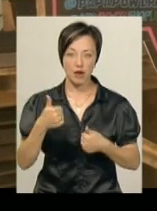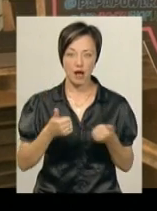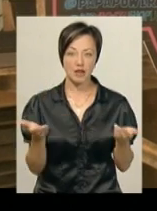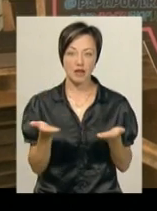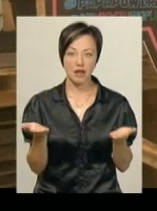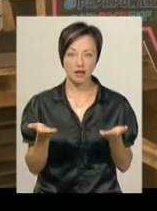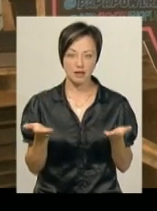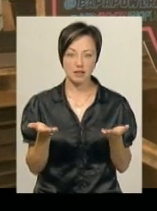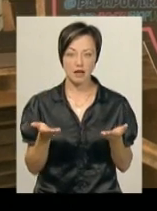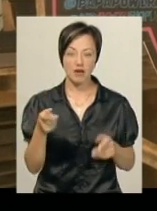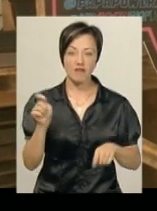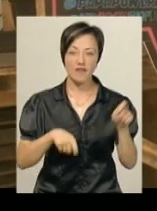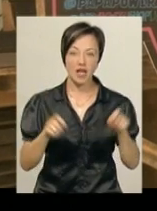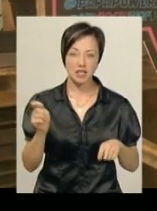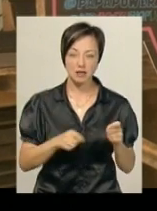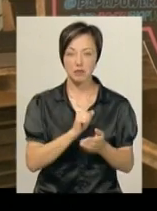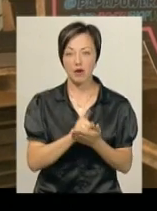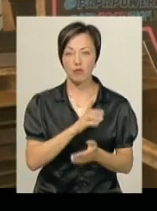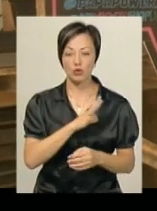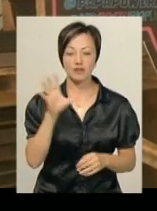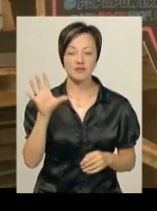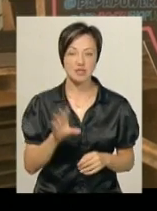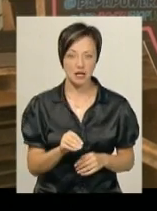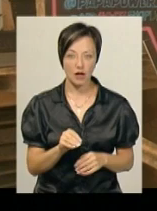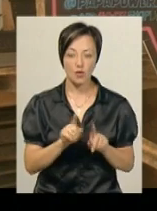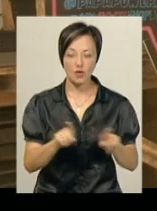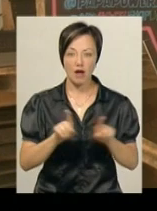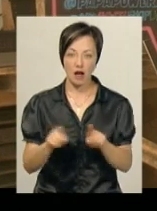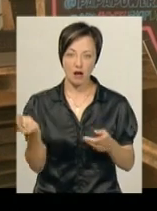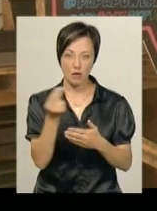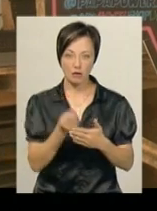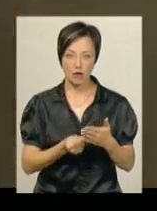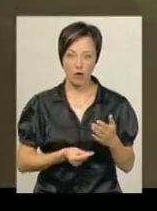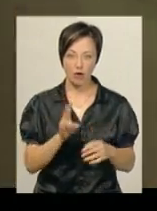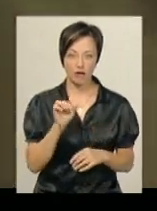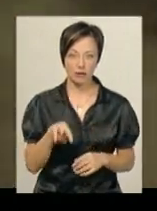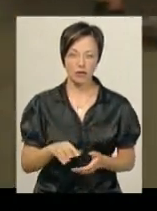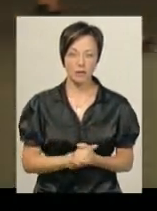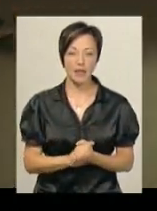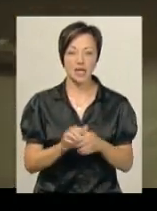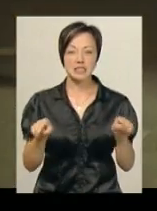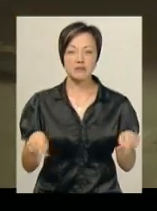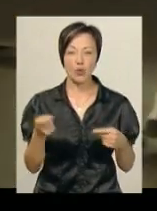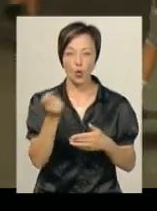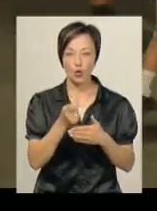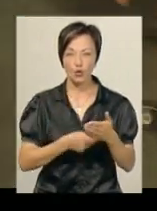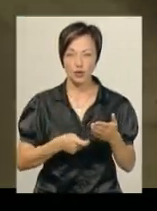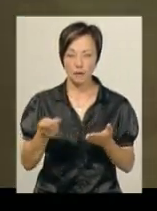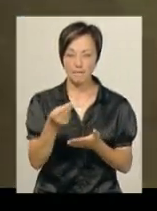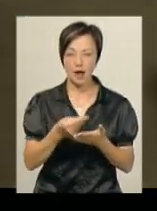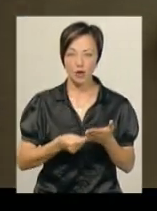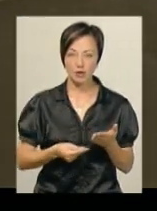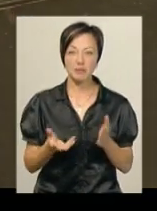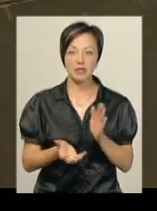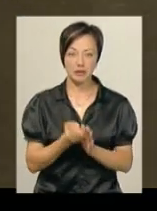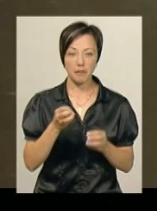фести. Воно має бути все унікальним розмальованим». Створення художніх палюнків навколо скейт-парку